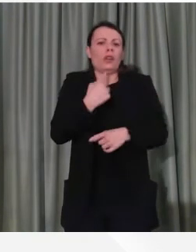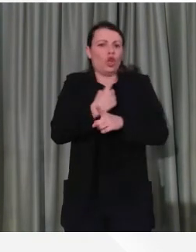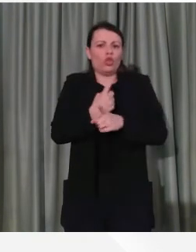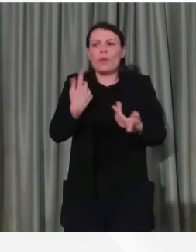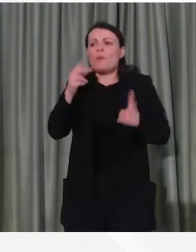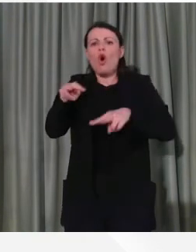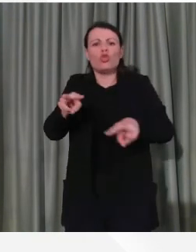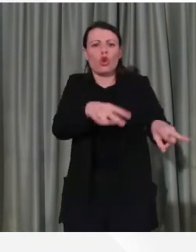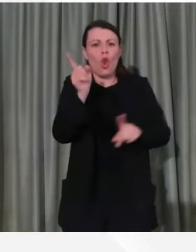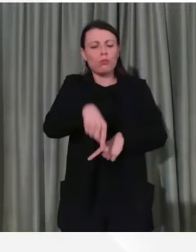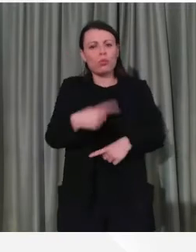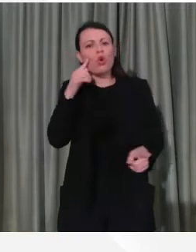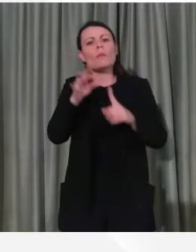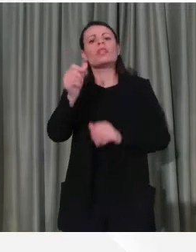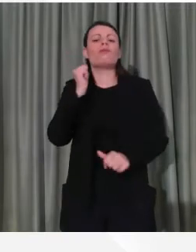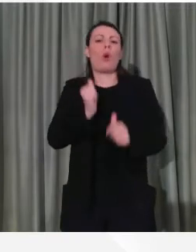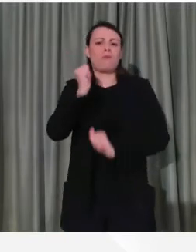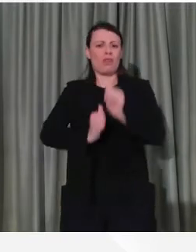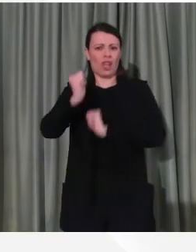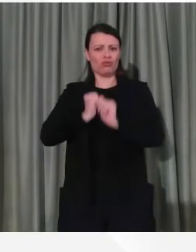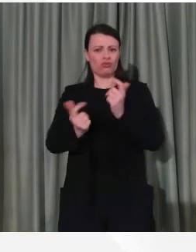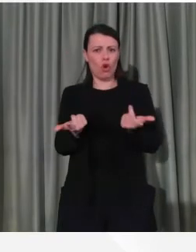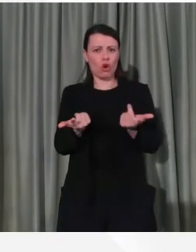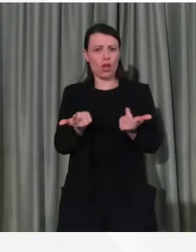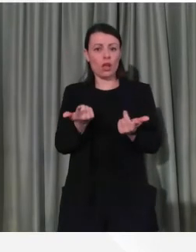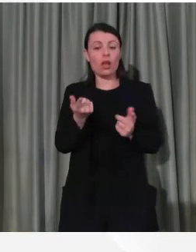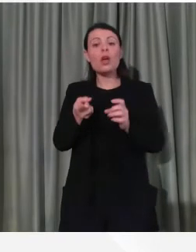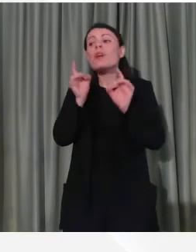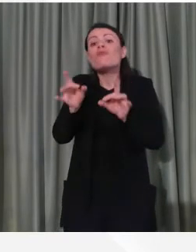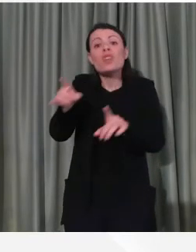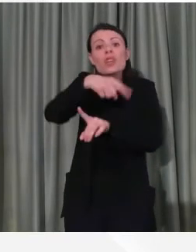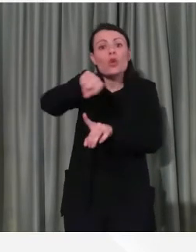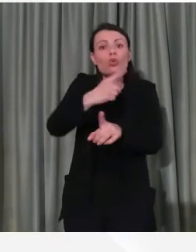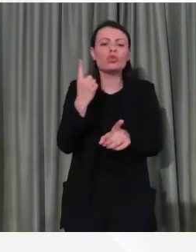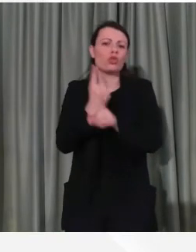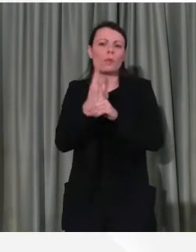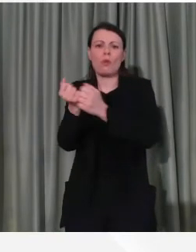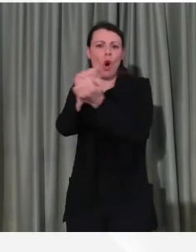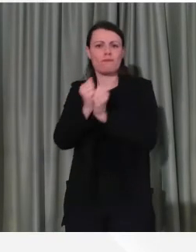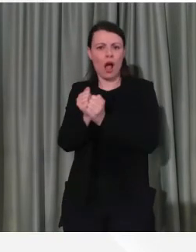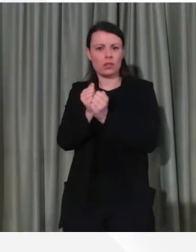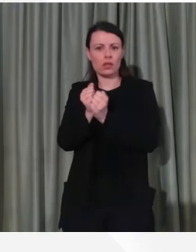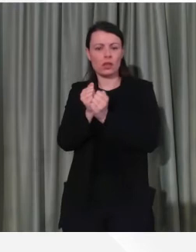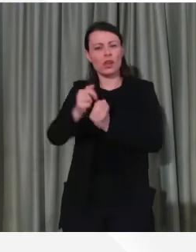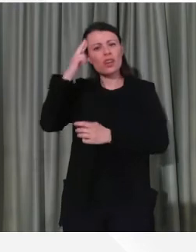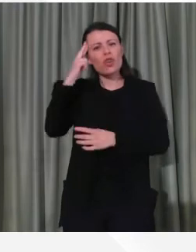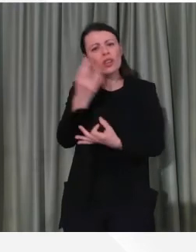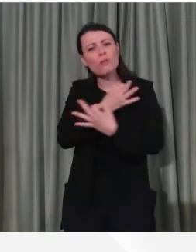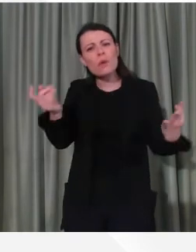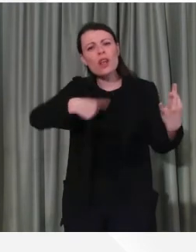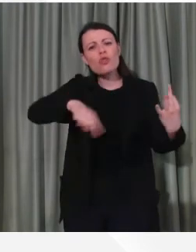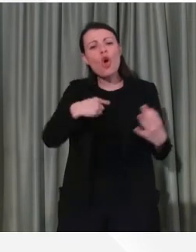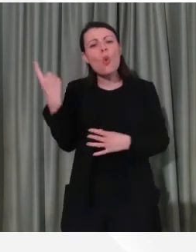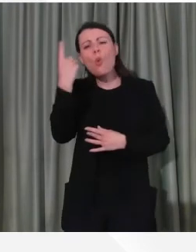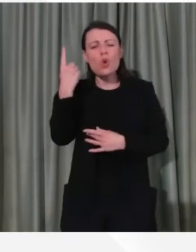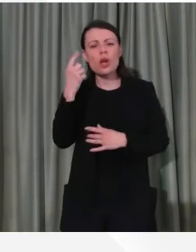combattere questo virus. Ricordiamoci ancora una volta, l'unica arma che abbiamo conosciuta,